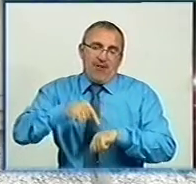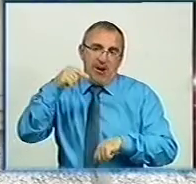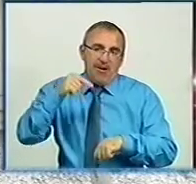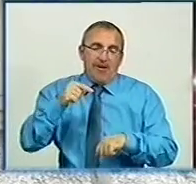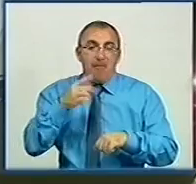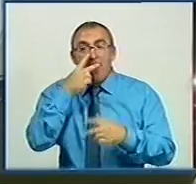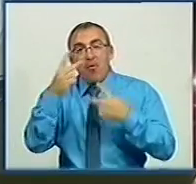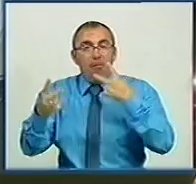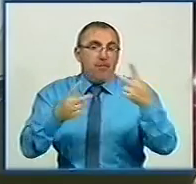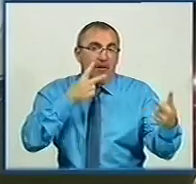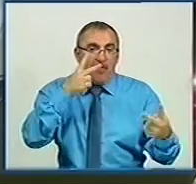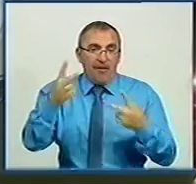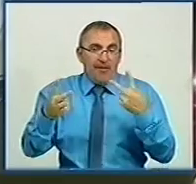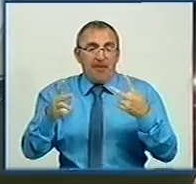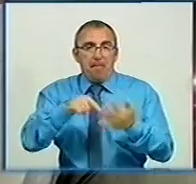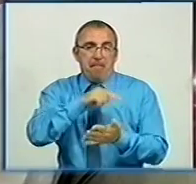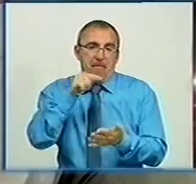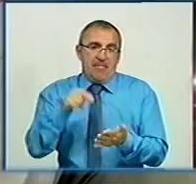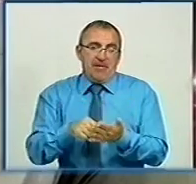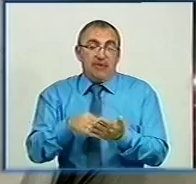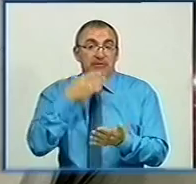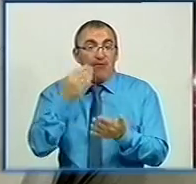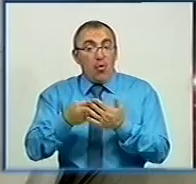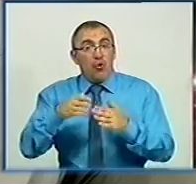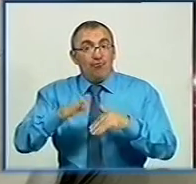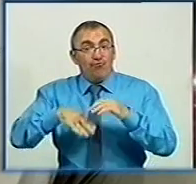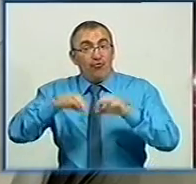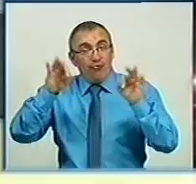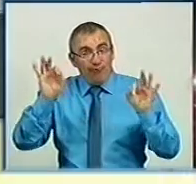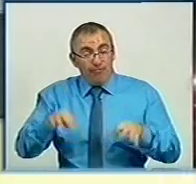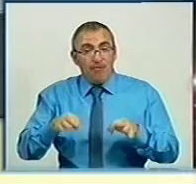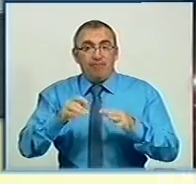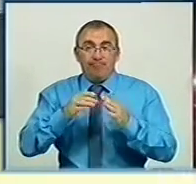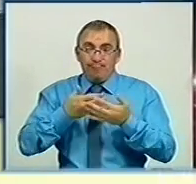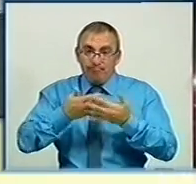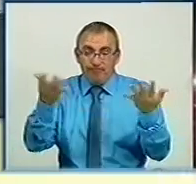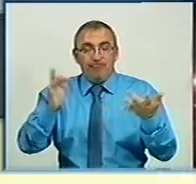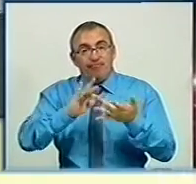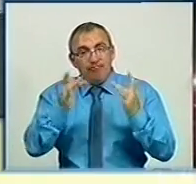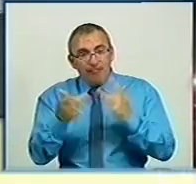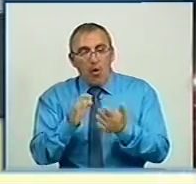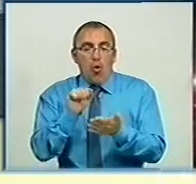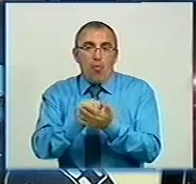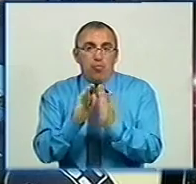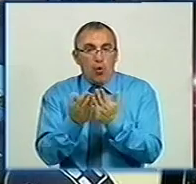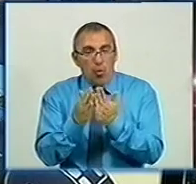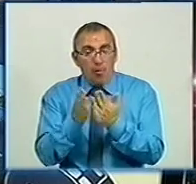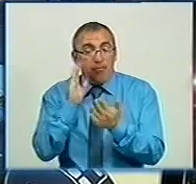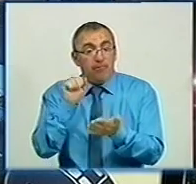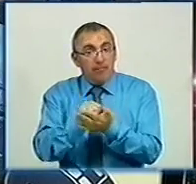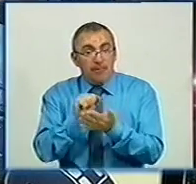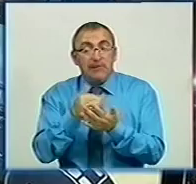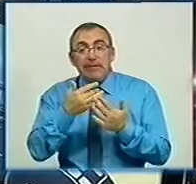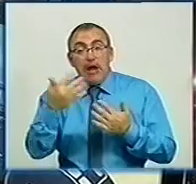побачених місць. Свій досвід і враження публікуватиме на блогах та у брошурках. Першу надрукує вже за